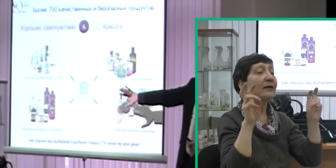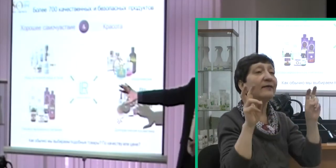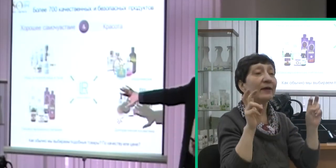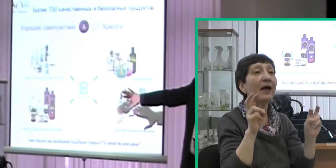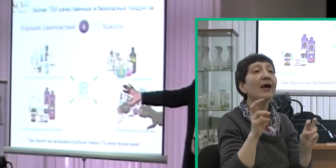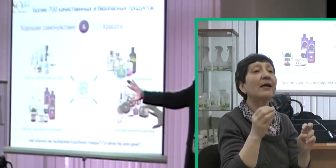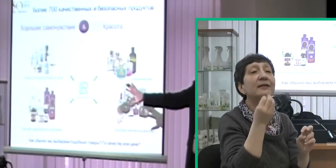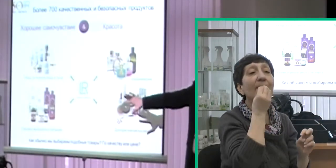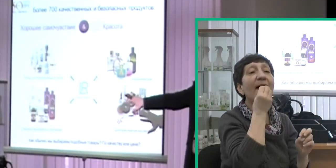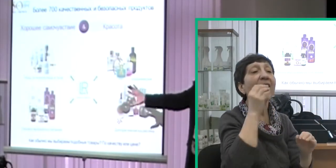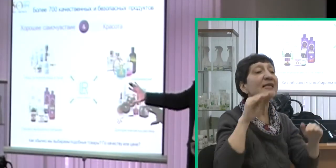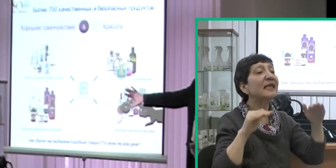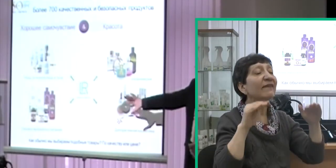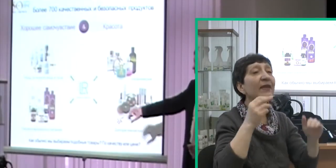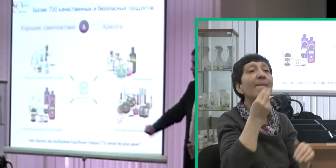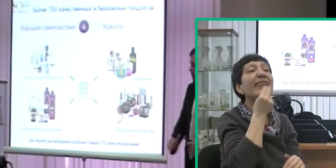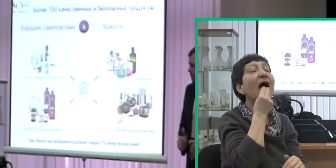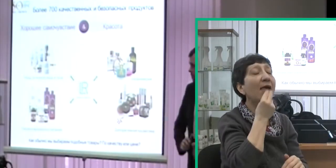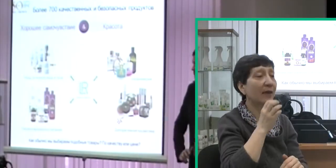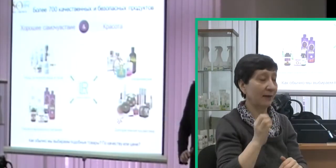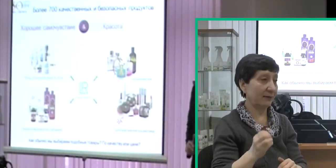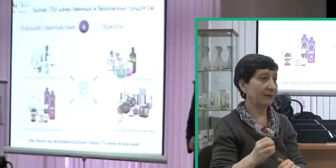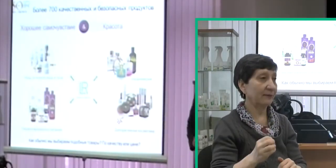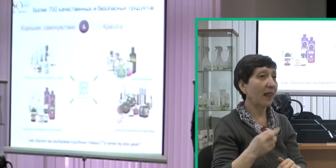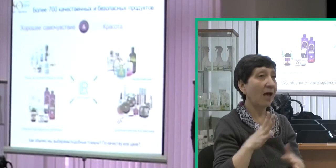это мы назовем его сбалансированное питание.